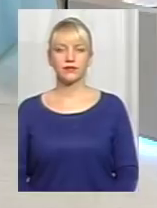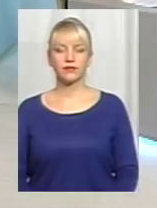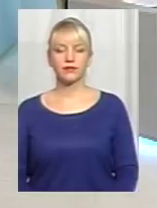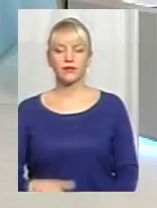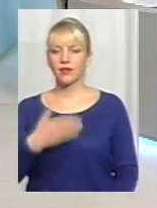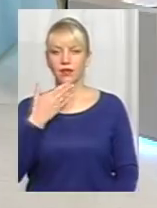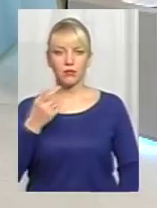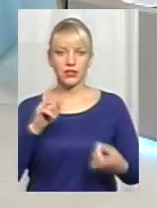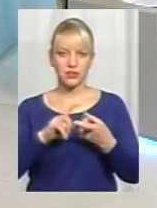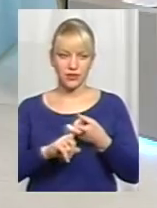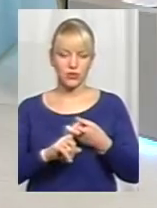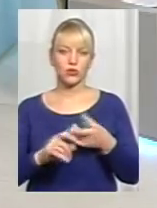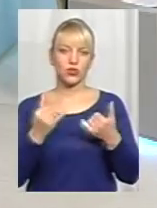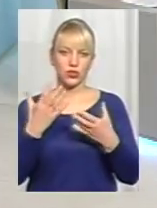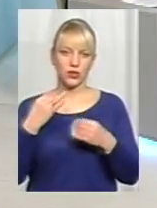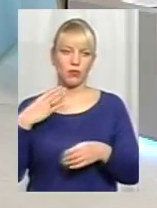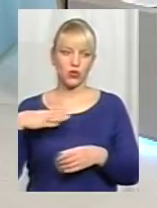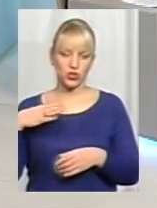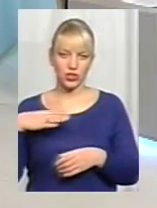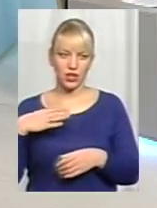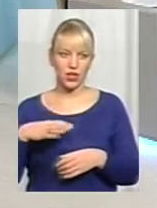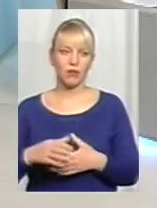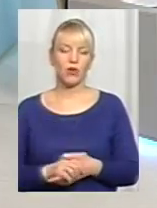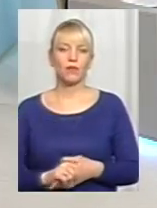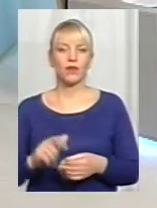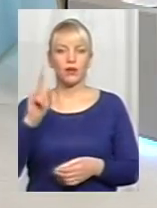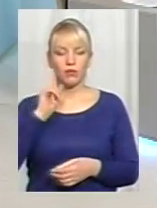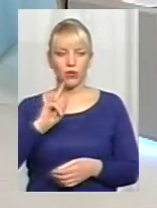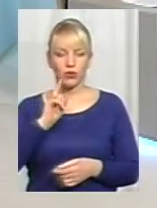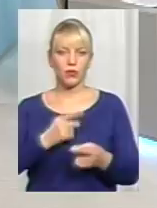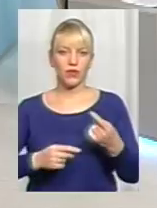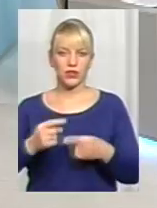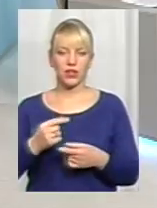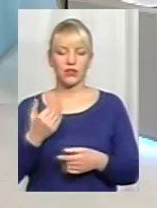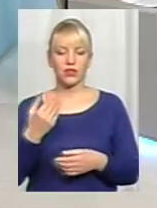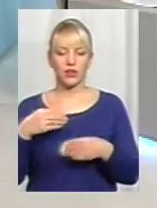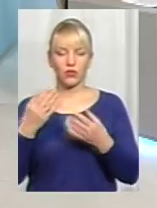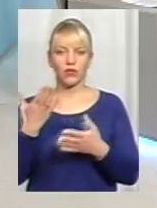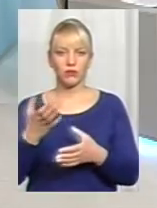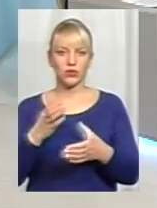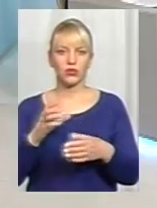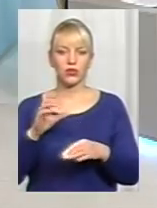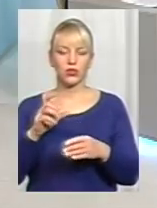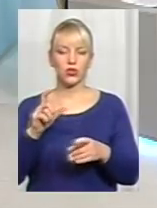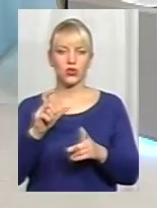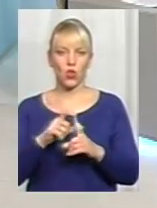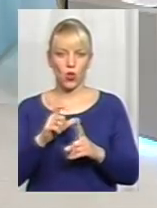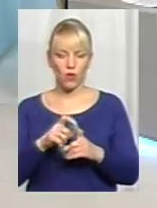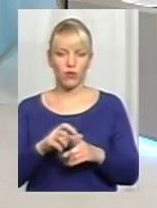Немає зв'язку. Давайте зачекаємо ще, а поки що повертаю вам слово і хотілося б також